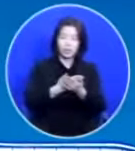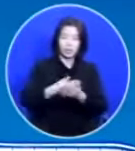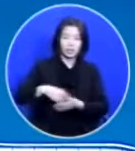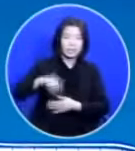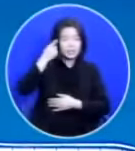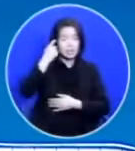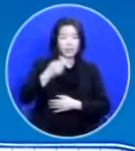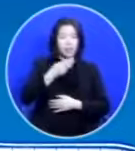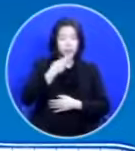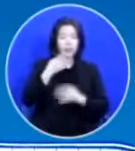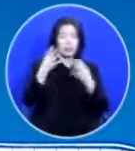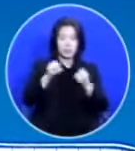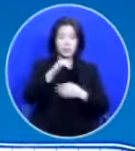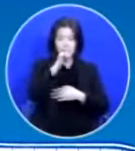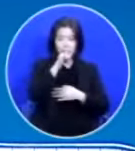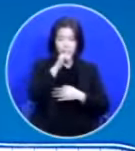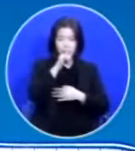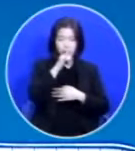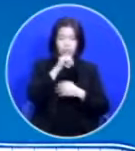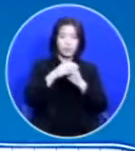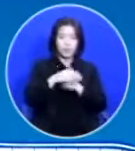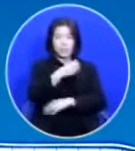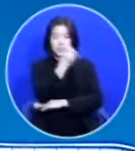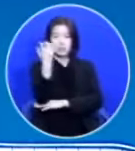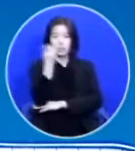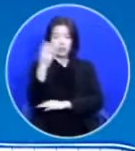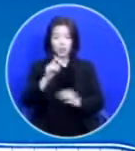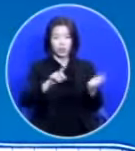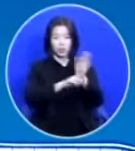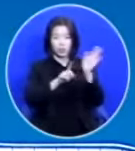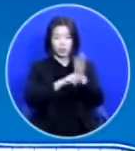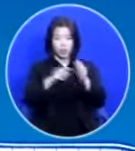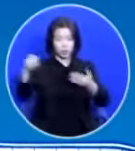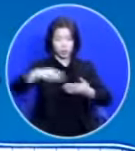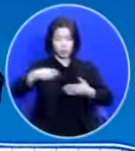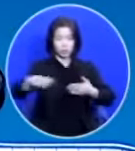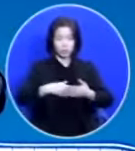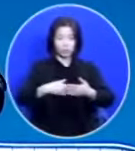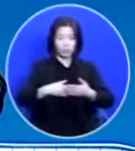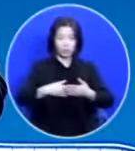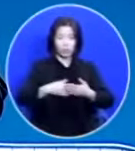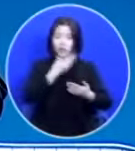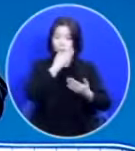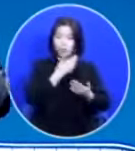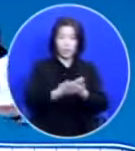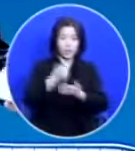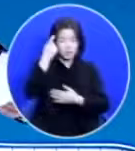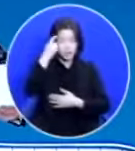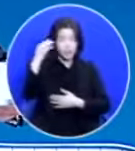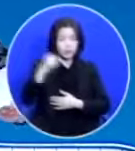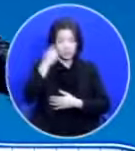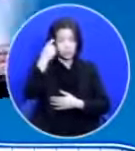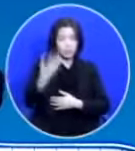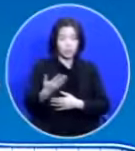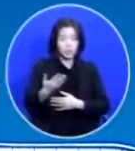많잖아요 신문에 광고 전단 들어오는 거 그거 귀하게 여길 사람 누가 있습니까? 누가 가져가면 더 고맙지요